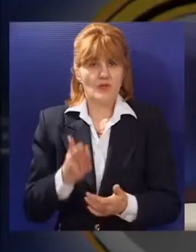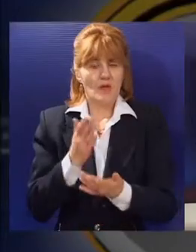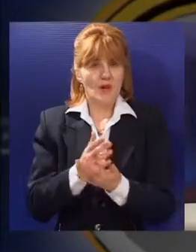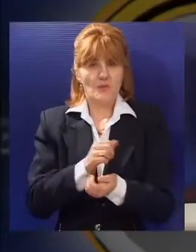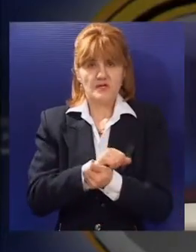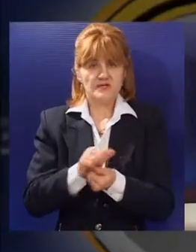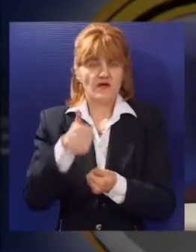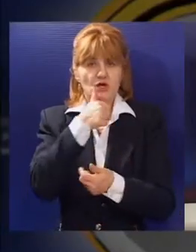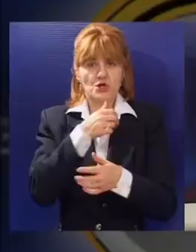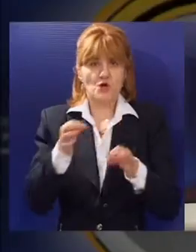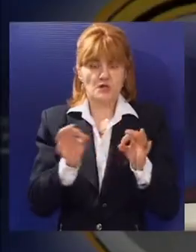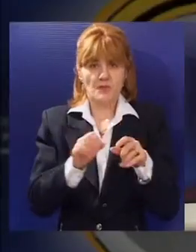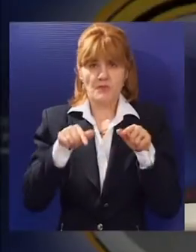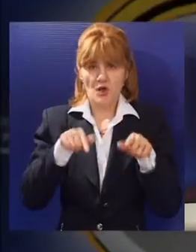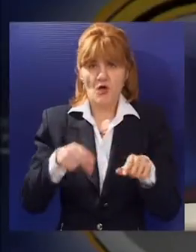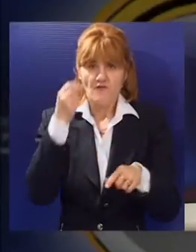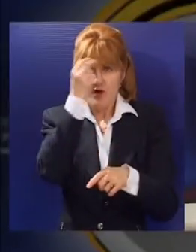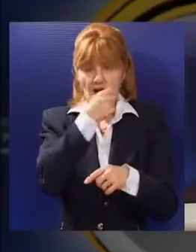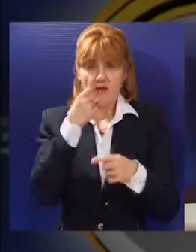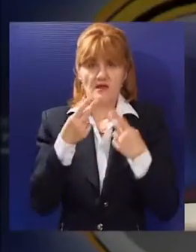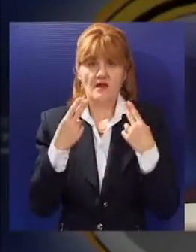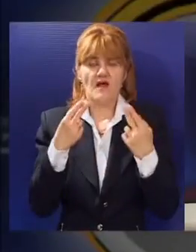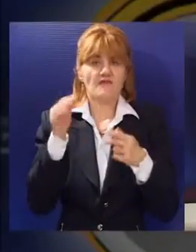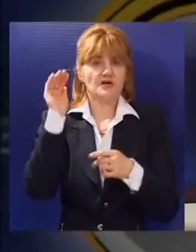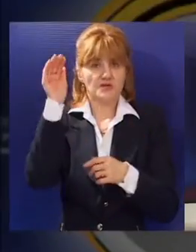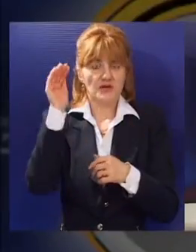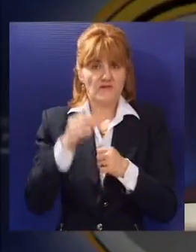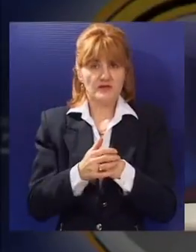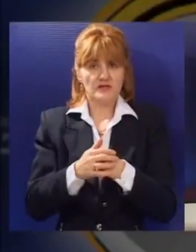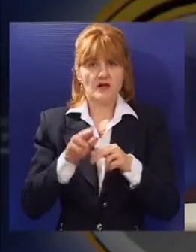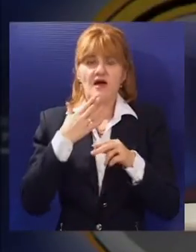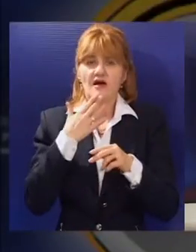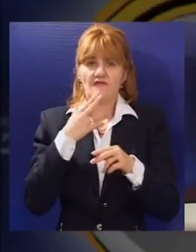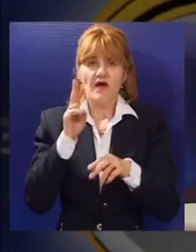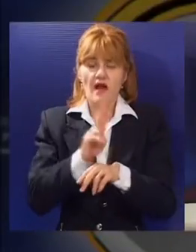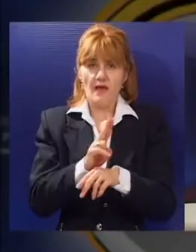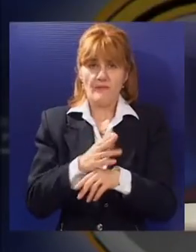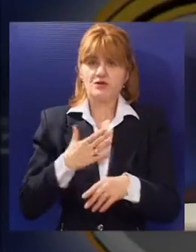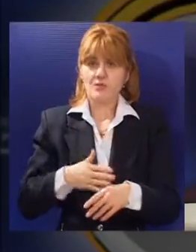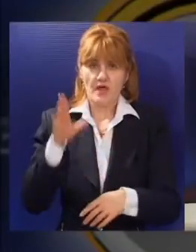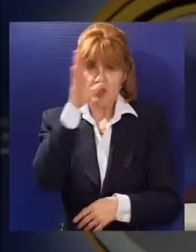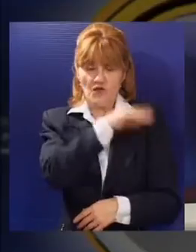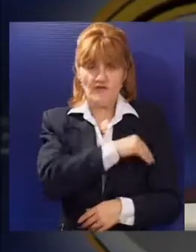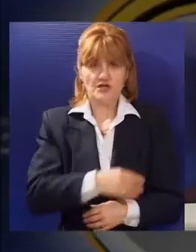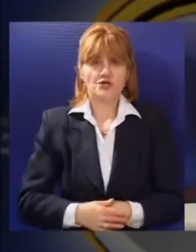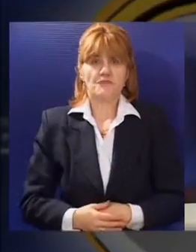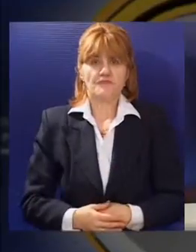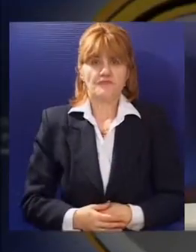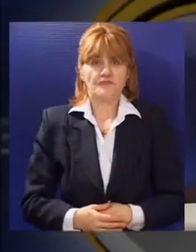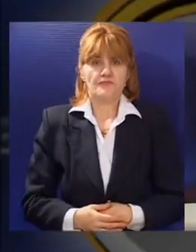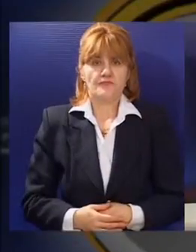Bilo bi to sve što smo vam pripremili za ovo izdanje nedeljnog pregleda najvažnijih vesti. Hvala na pažnji i prijatno večer.